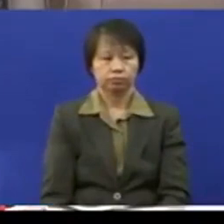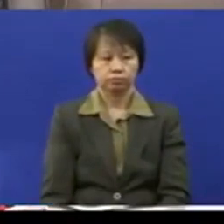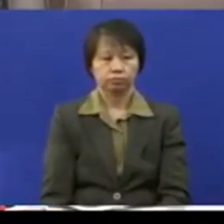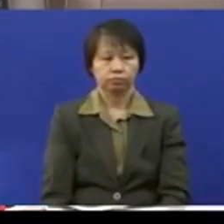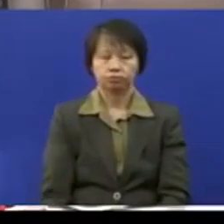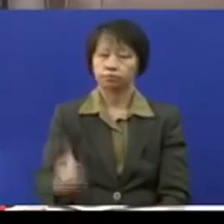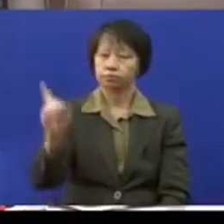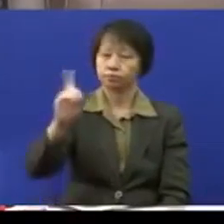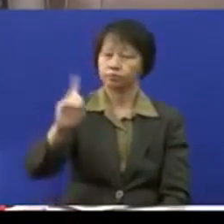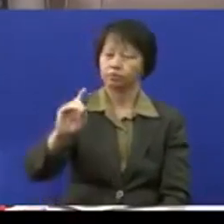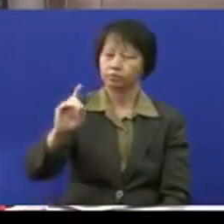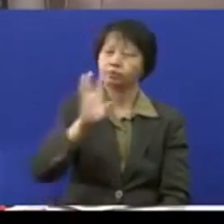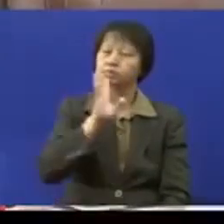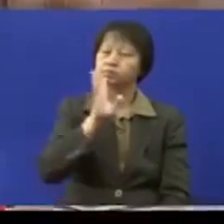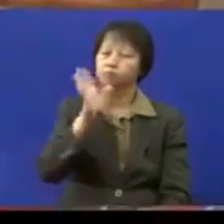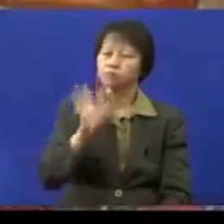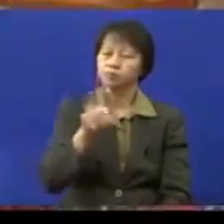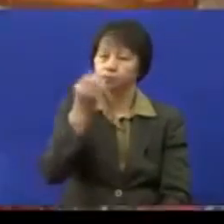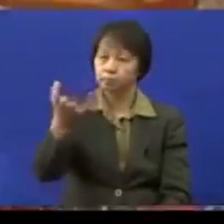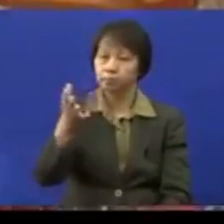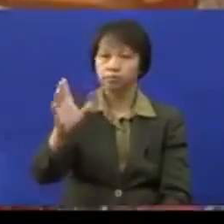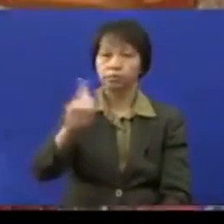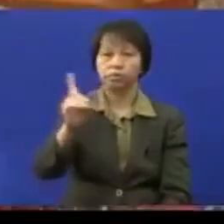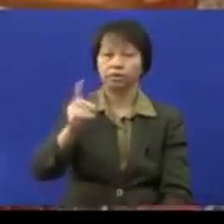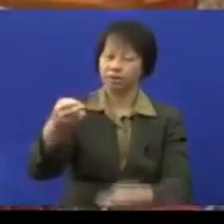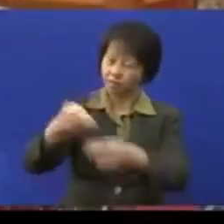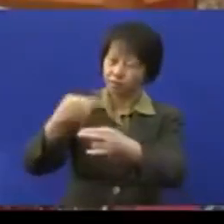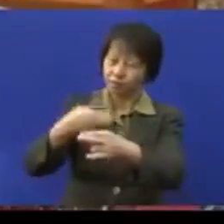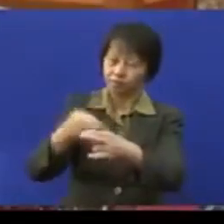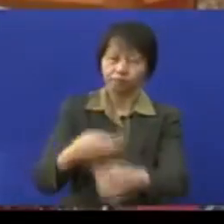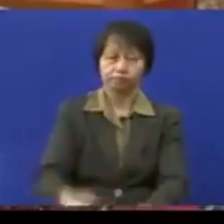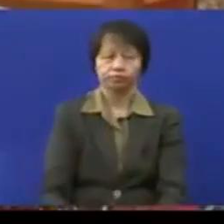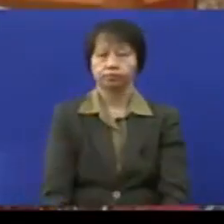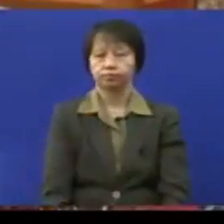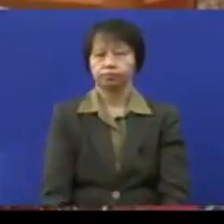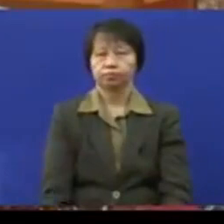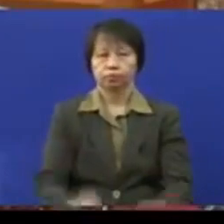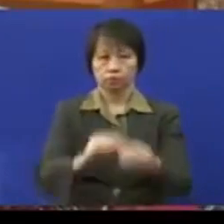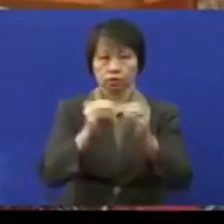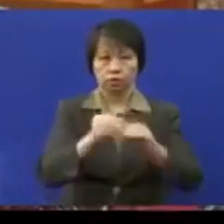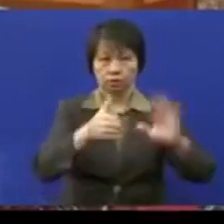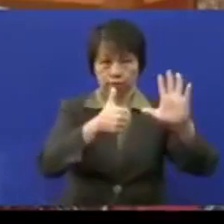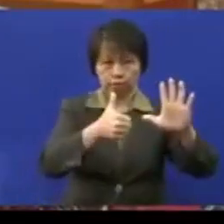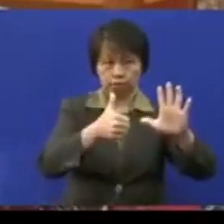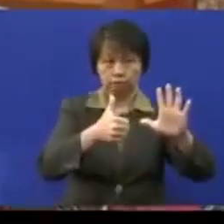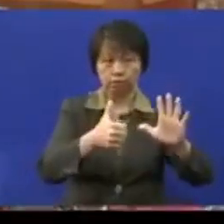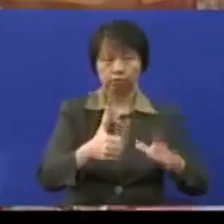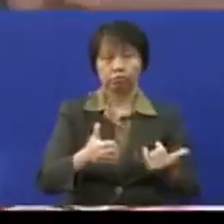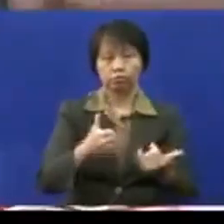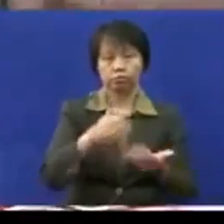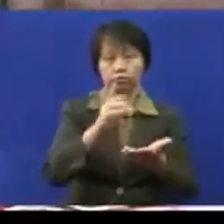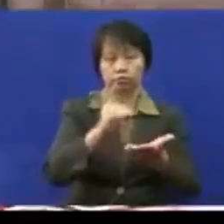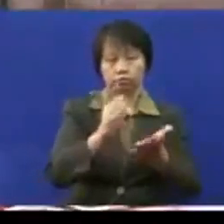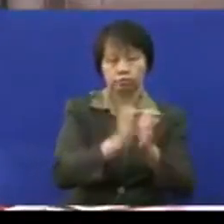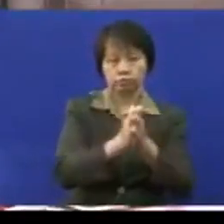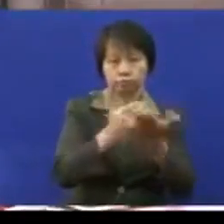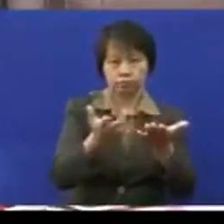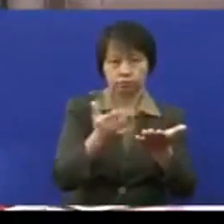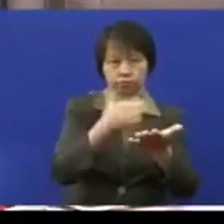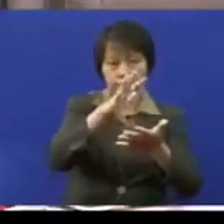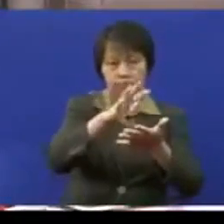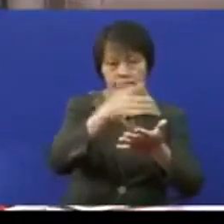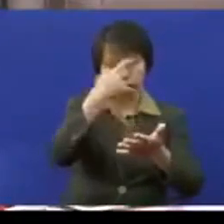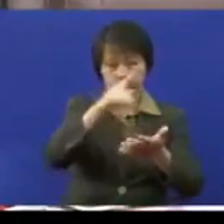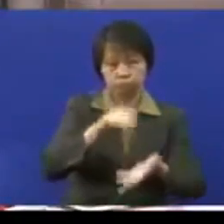ringkaskan. Ya. Ke enam, directory. Directory, kita kena ada directory